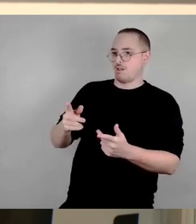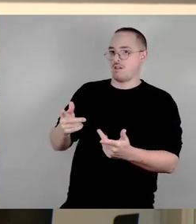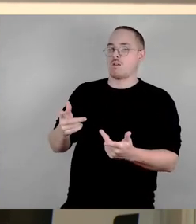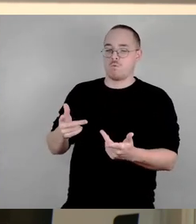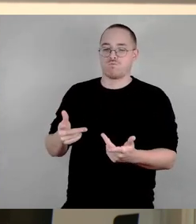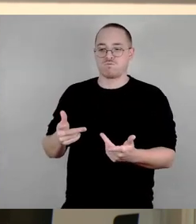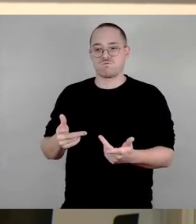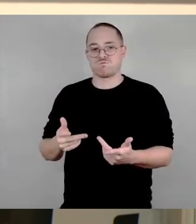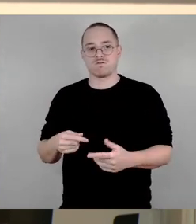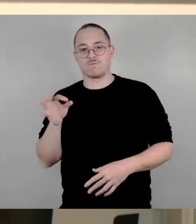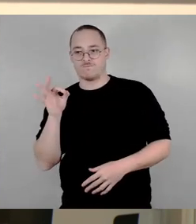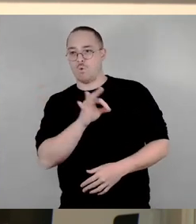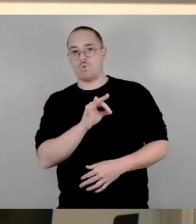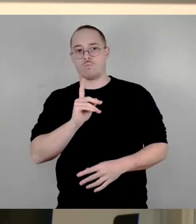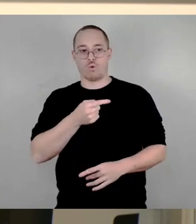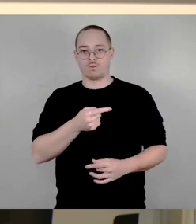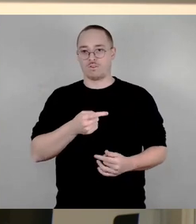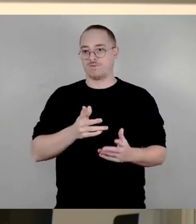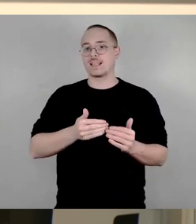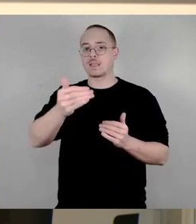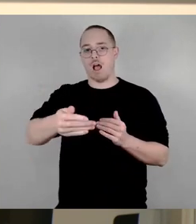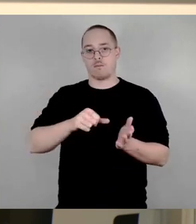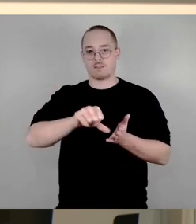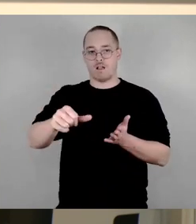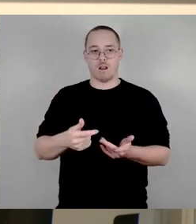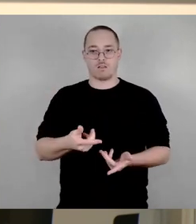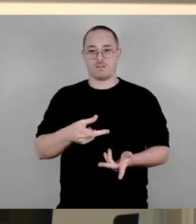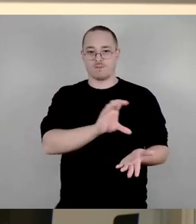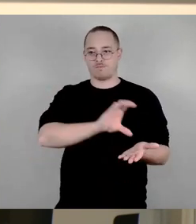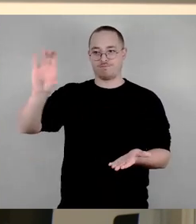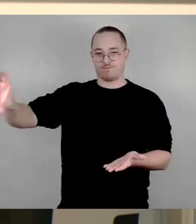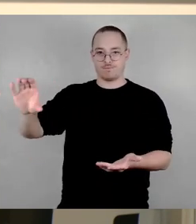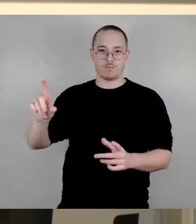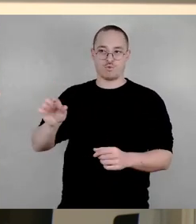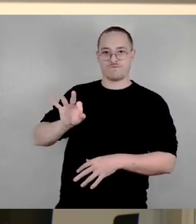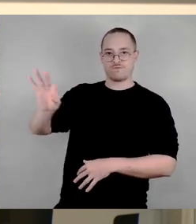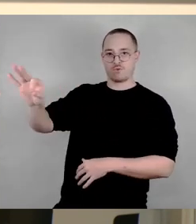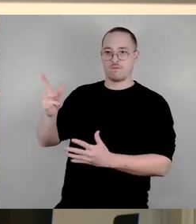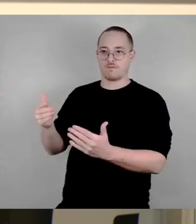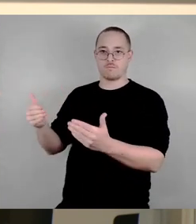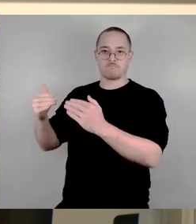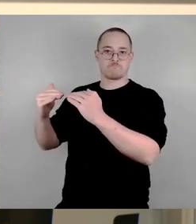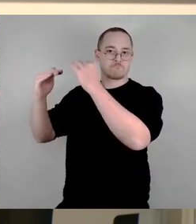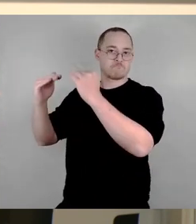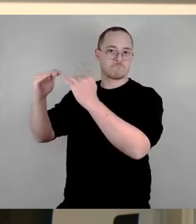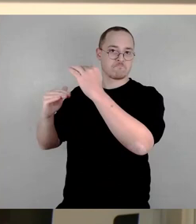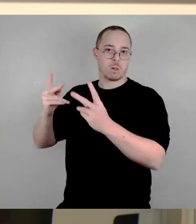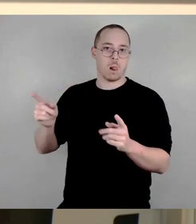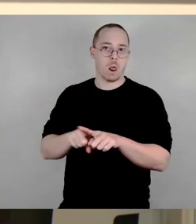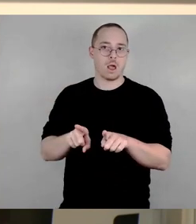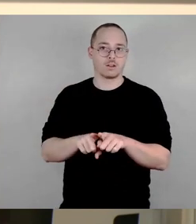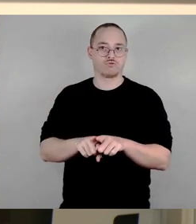zwei Sätze. Und diejenigen, die beispielsweise Teile ihres Landes dafür aufheben, vielleicht den Kindern oder für sich selber